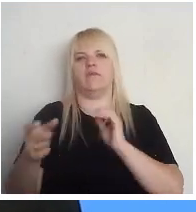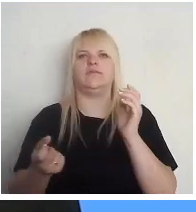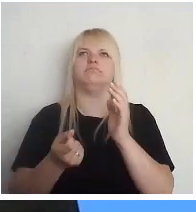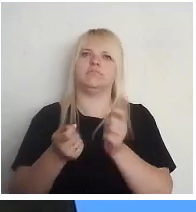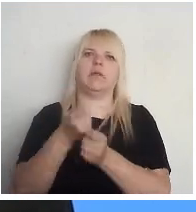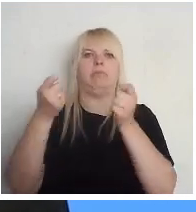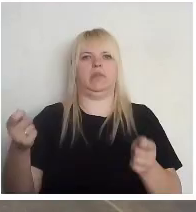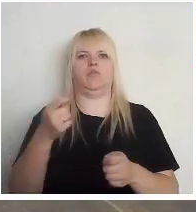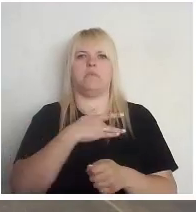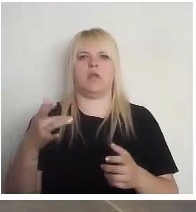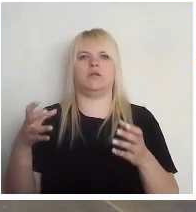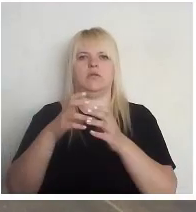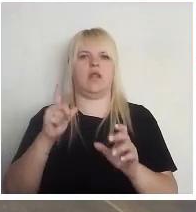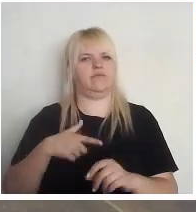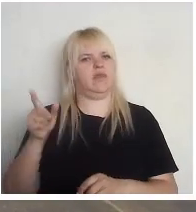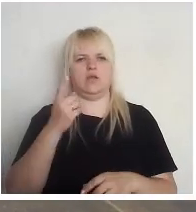Latvijā ir sarešķīti.